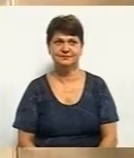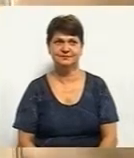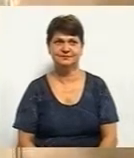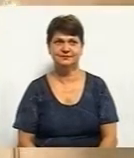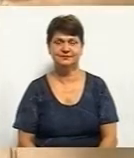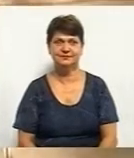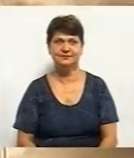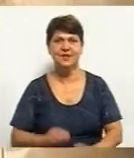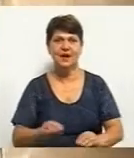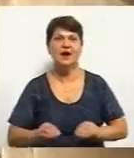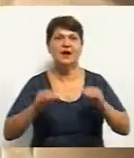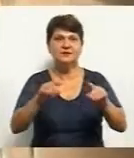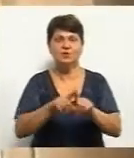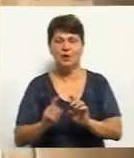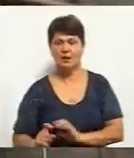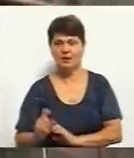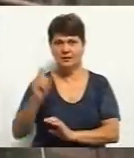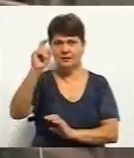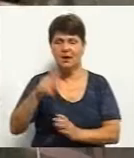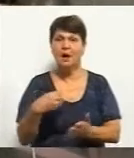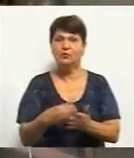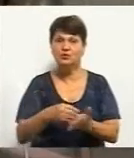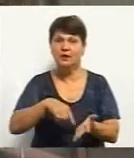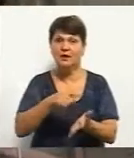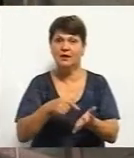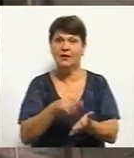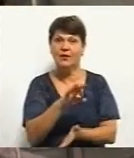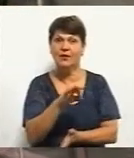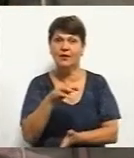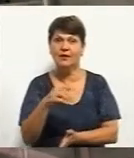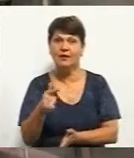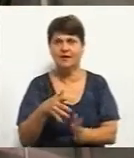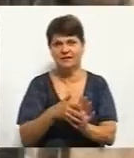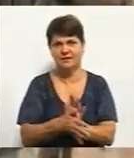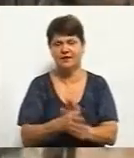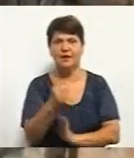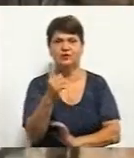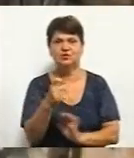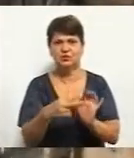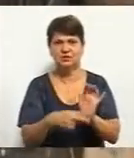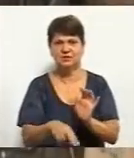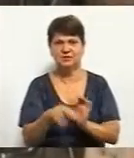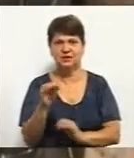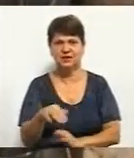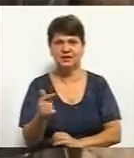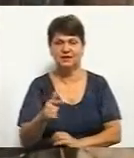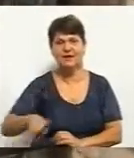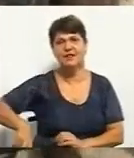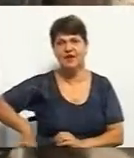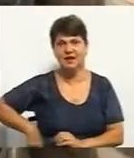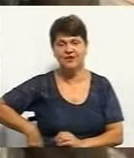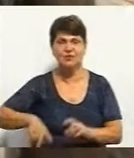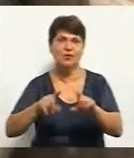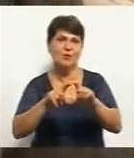На встановлення такого підйомника із бюджету Вінницької міської ОТГ витратили 170 тисяч гривень, каже директор профільного